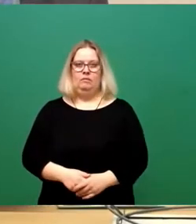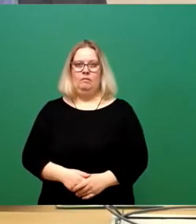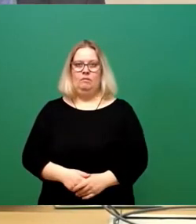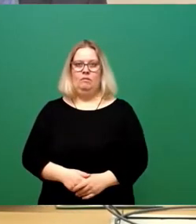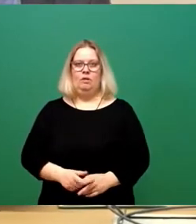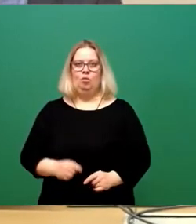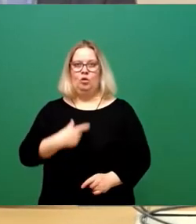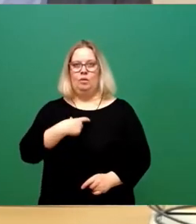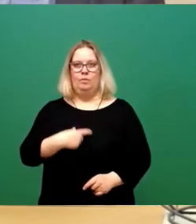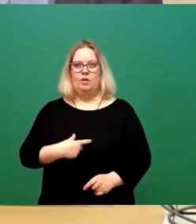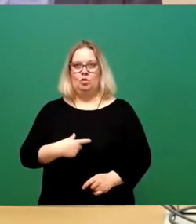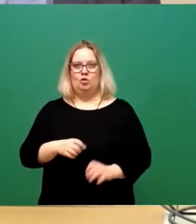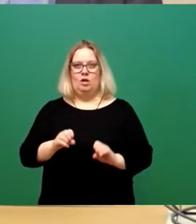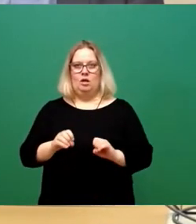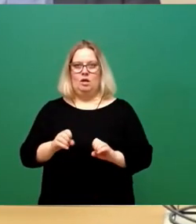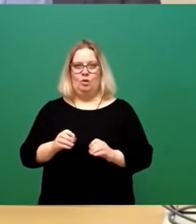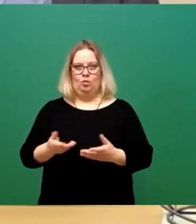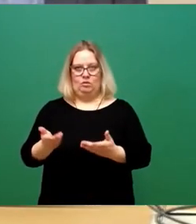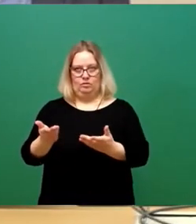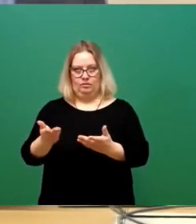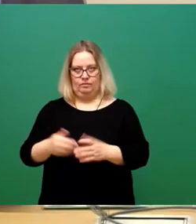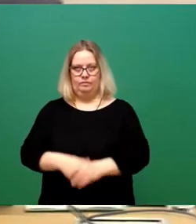Erklärung vermute ich mal bitte schön Frau Schanetzki